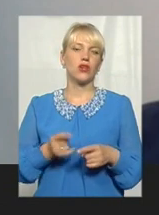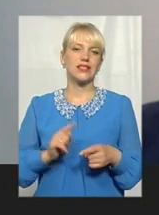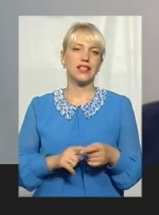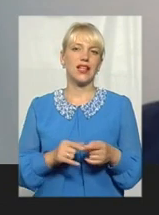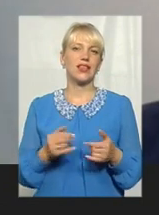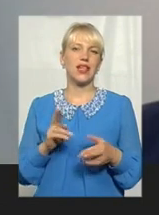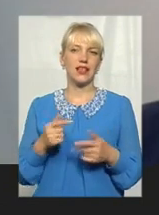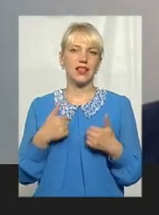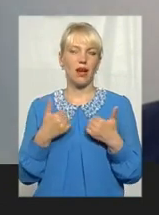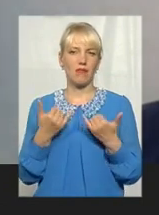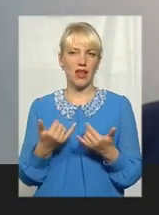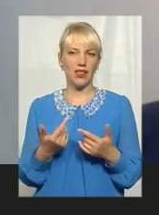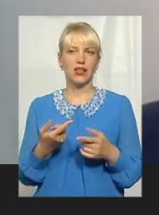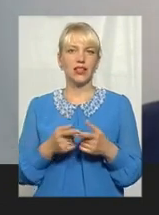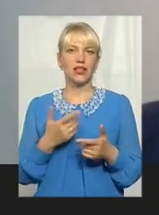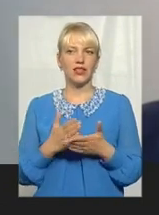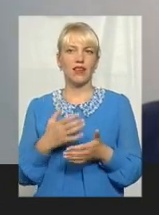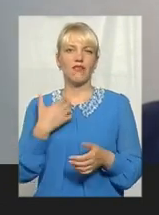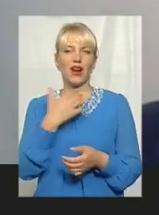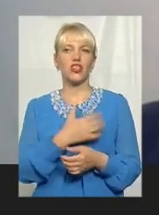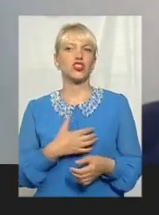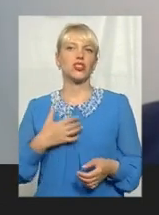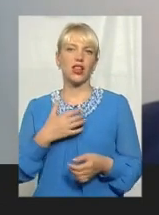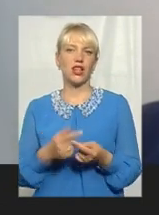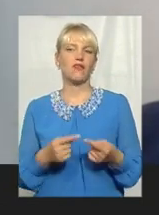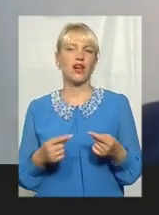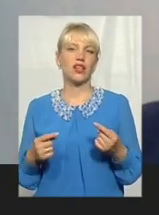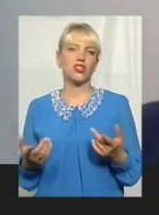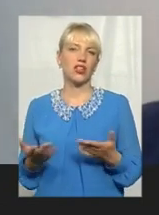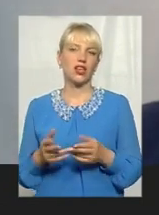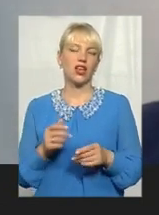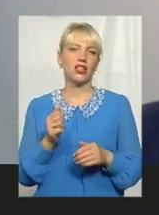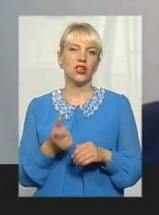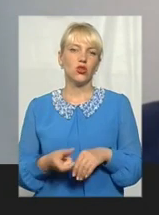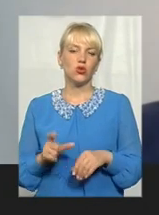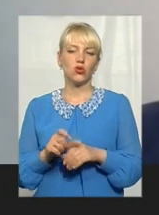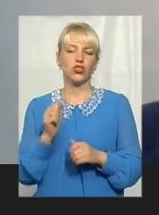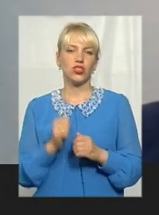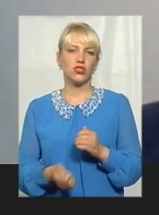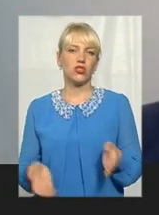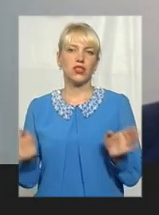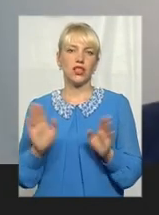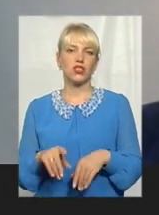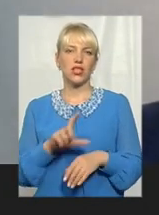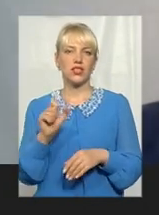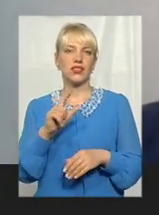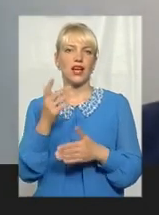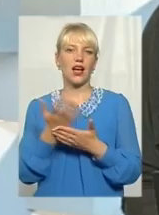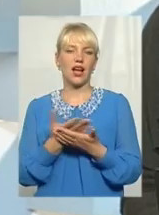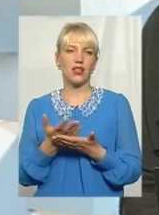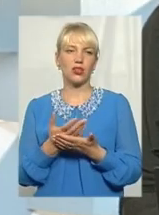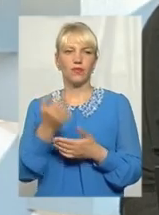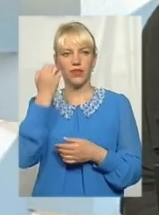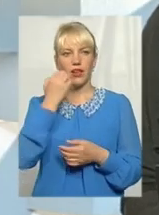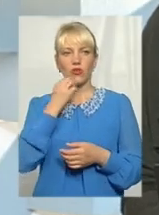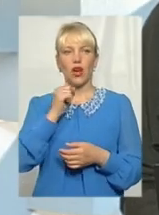на мене, є, ну, незвичайно важлива річ, а яка дуже часто залишається за кадром. Дякую, пан Анатолій.